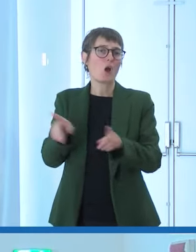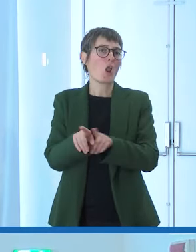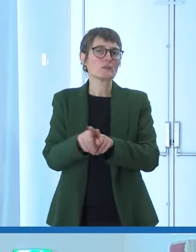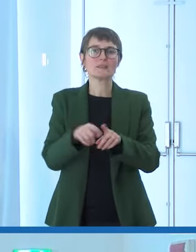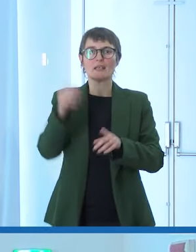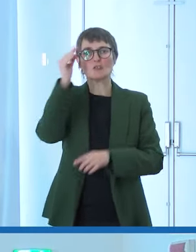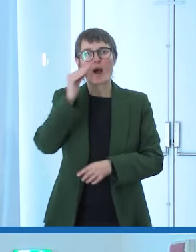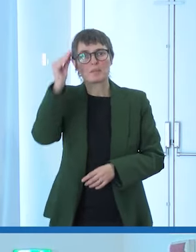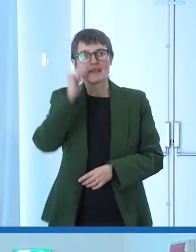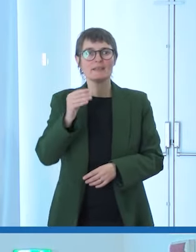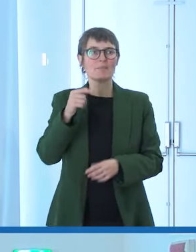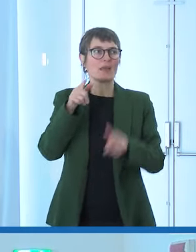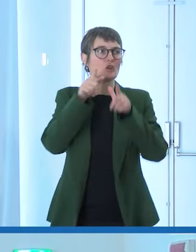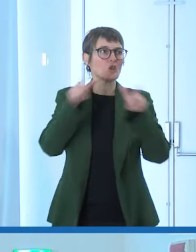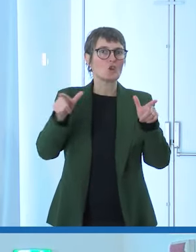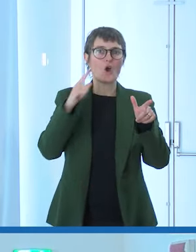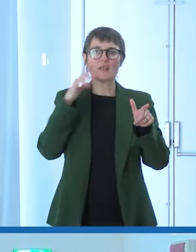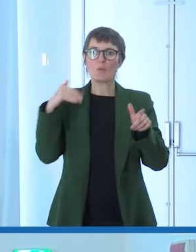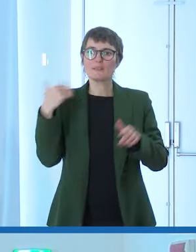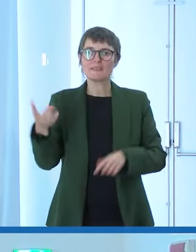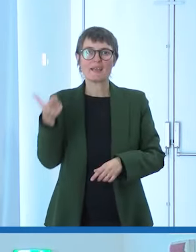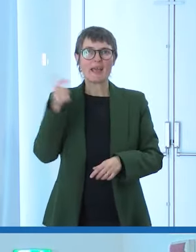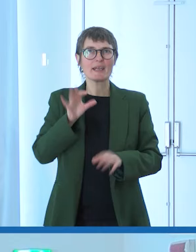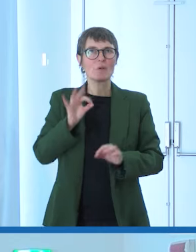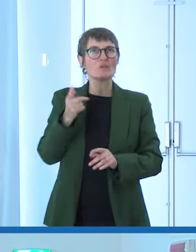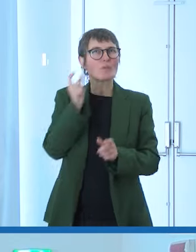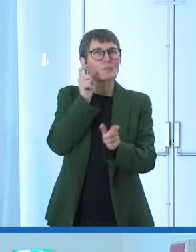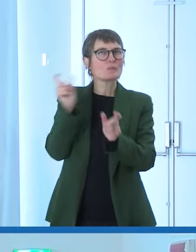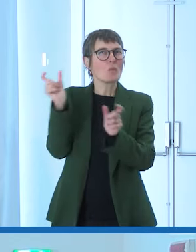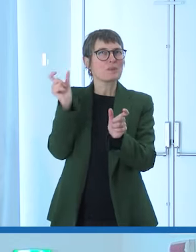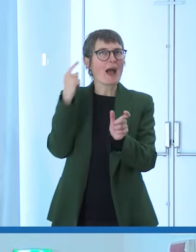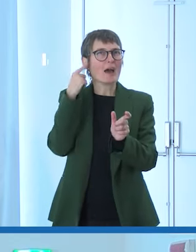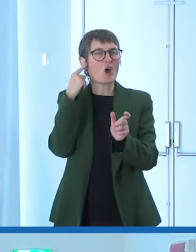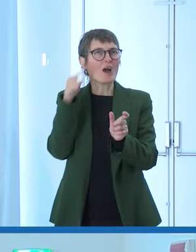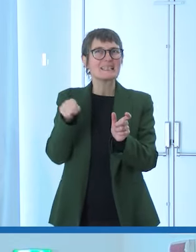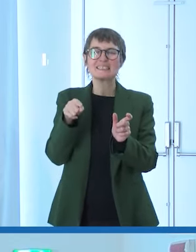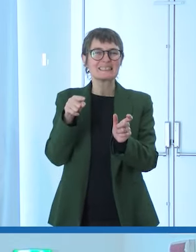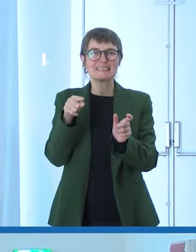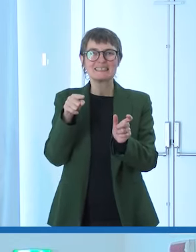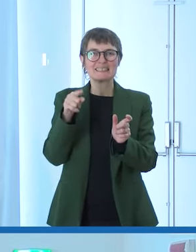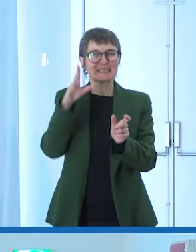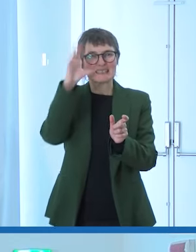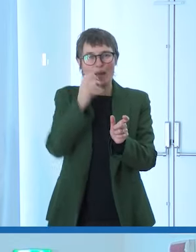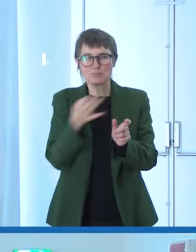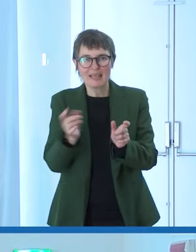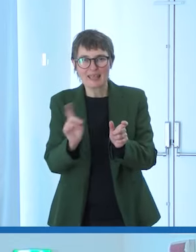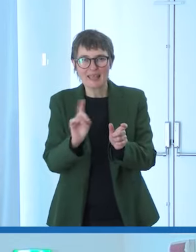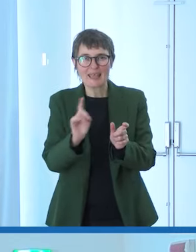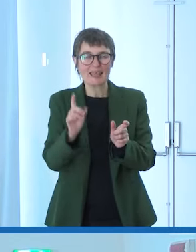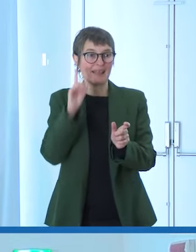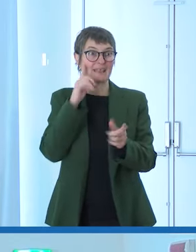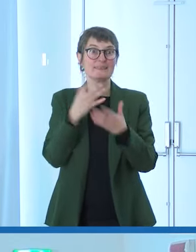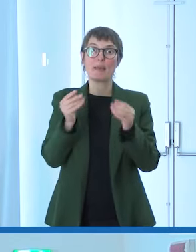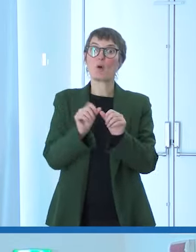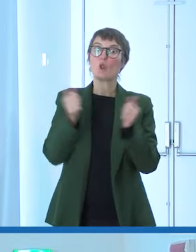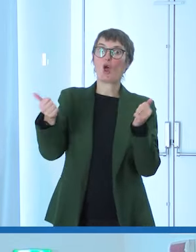distingui meno le parole certi fonemi dagli altri soprattutto se sono diversi da quelli della tua lingua madre e a un certo punto io ho quasi